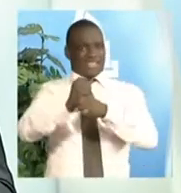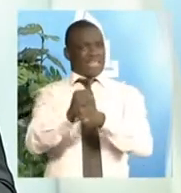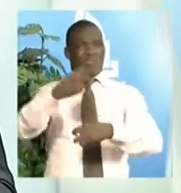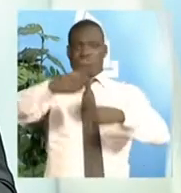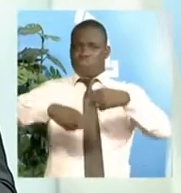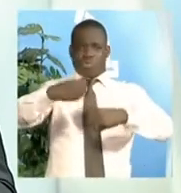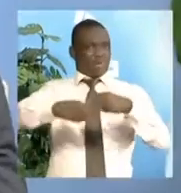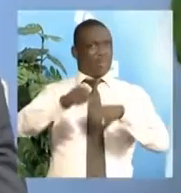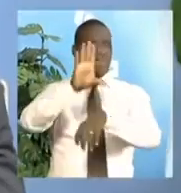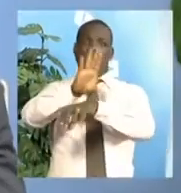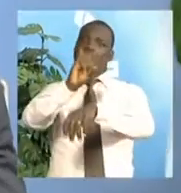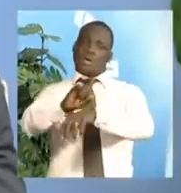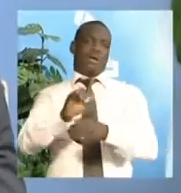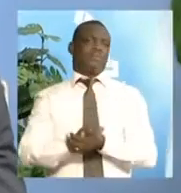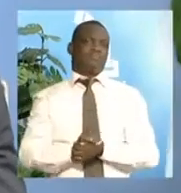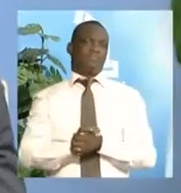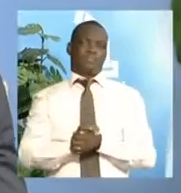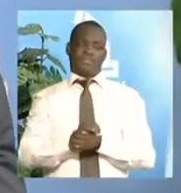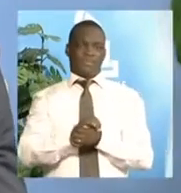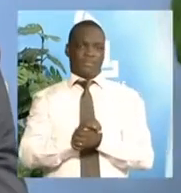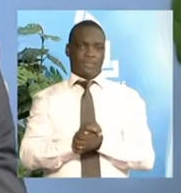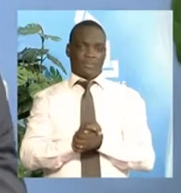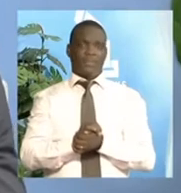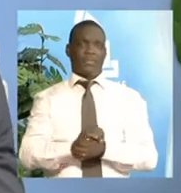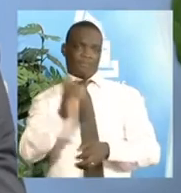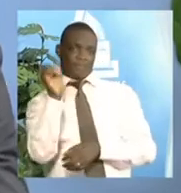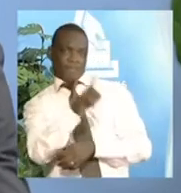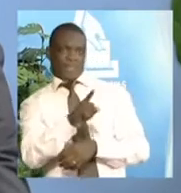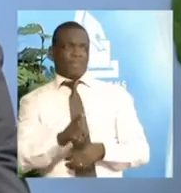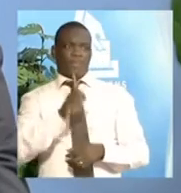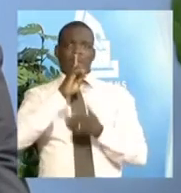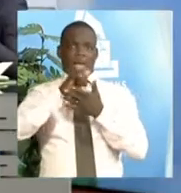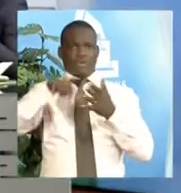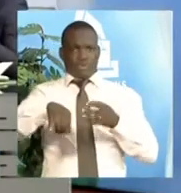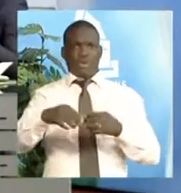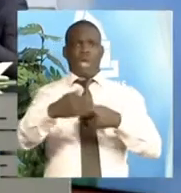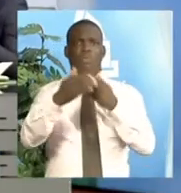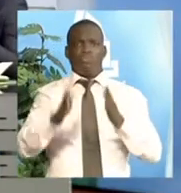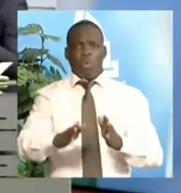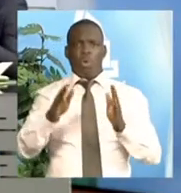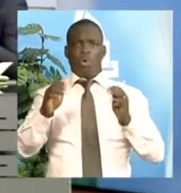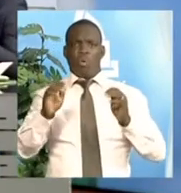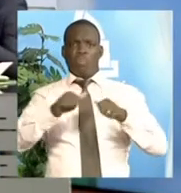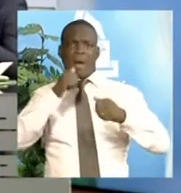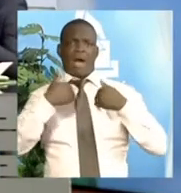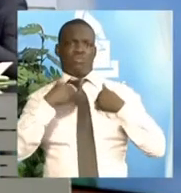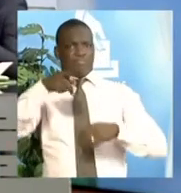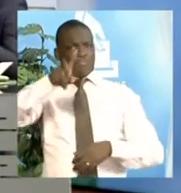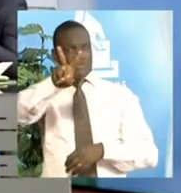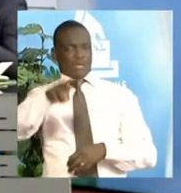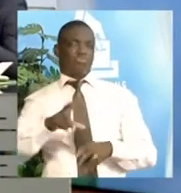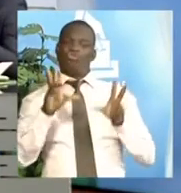le procureur de la République. Est-il possible qu'un bureau de vote ne dispose pas de PV ? Non, pas du tout. Mais sinon,